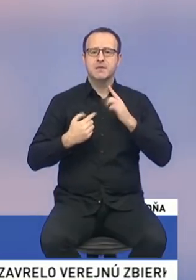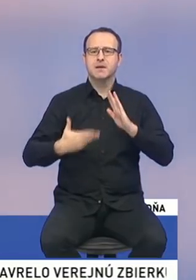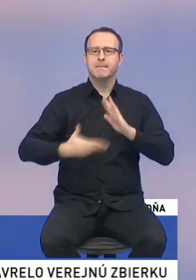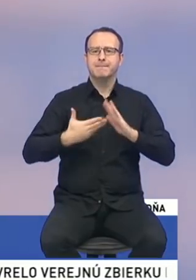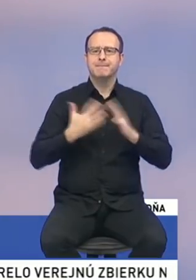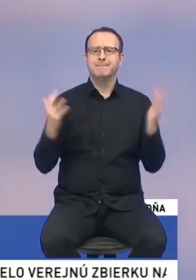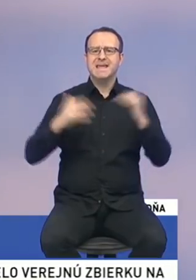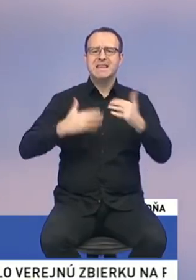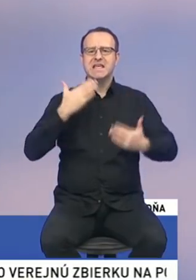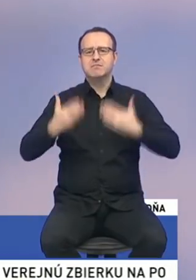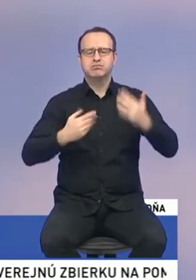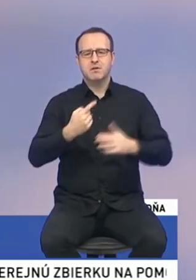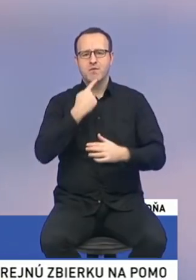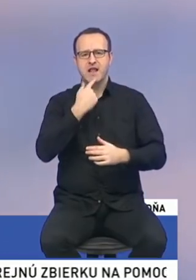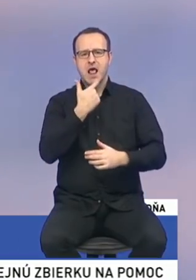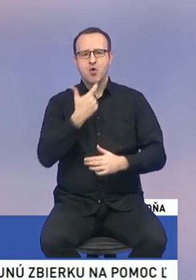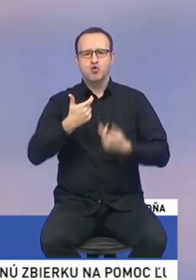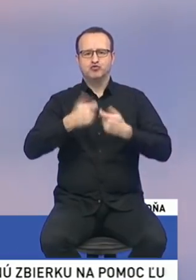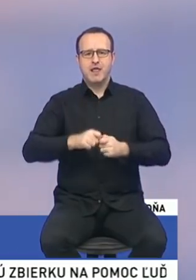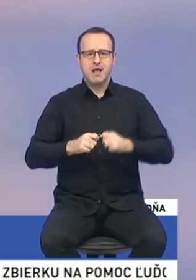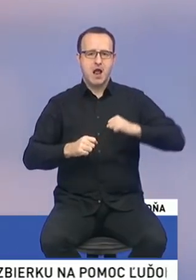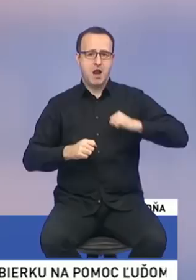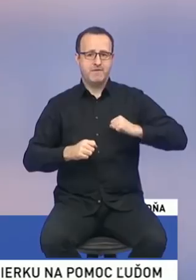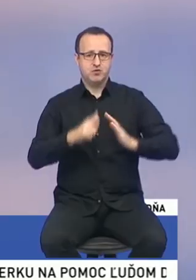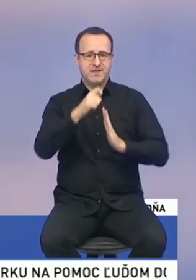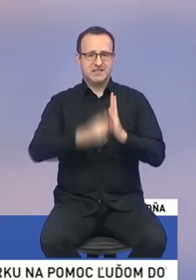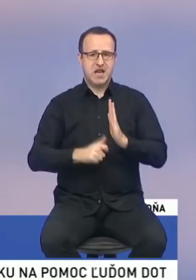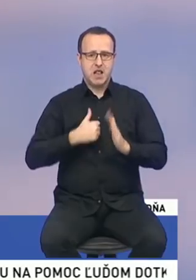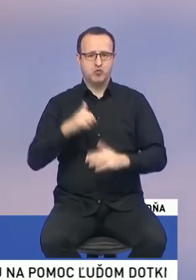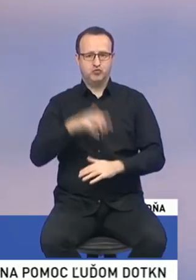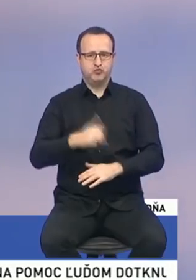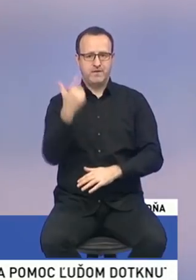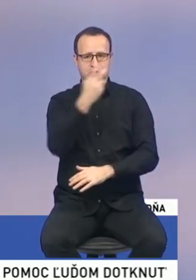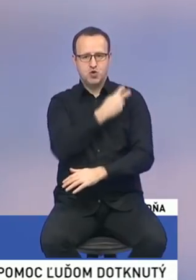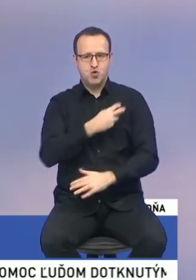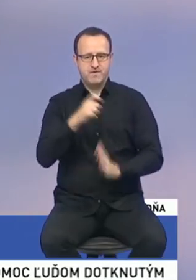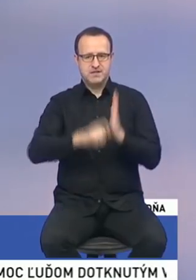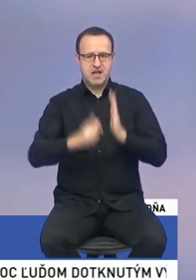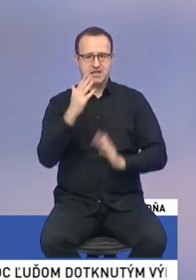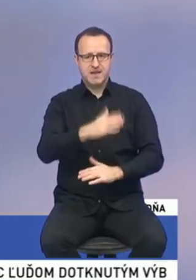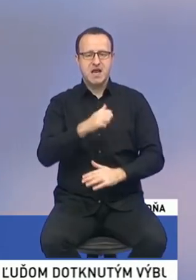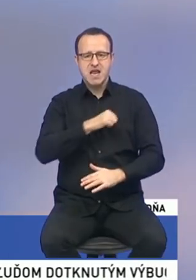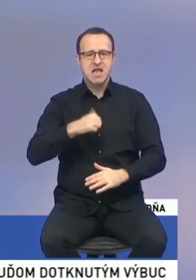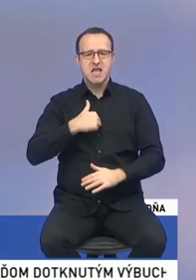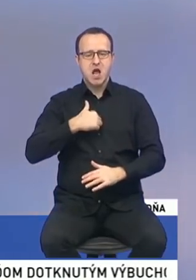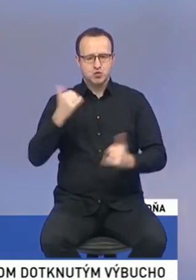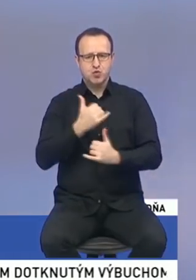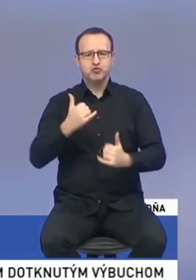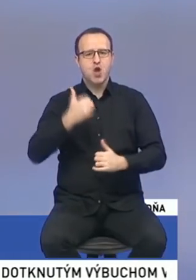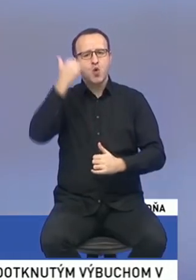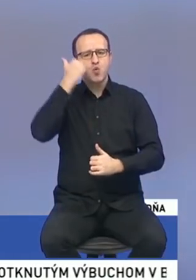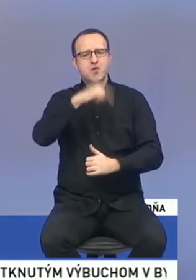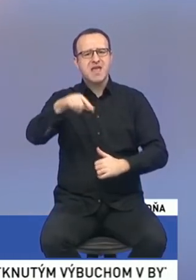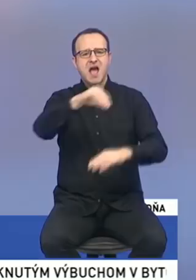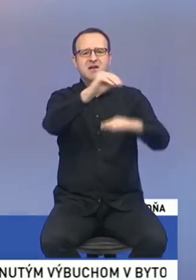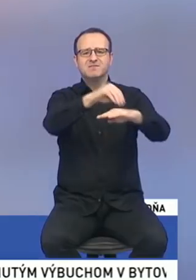ako členka lavicovej strany, ktorá je tu etablovaná vyše 20 rokov. A skutočne som len apelovala na voličov, ktorí žijú v